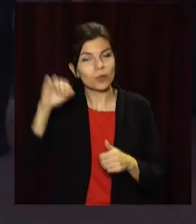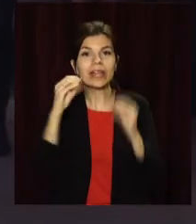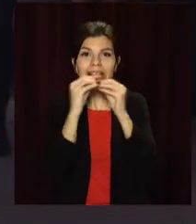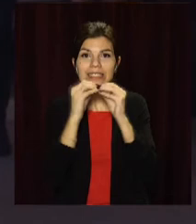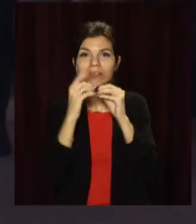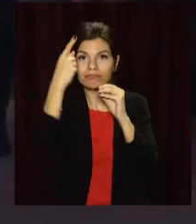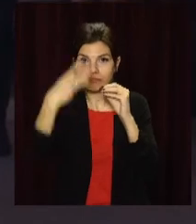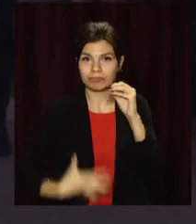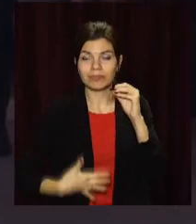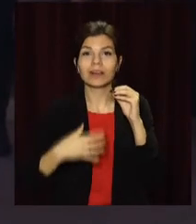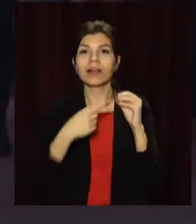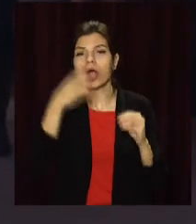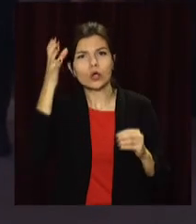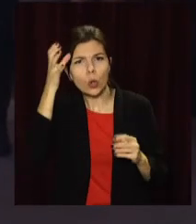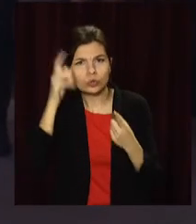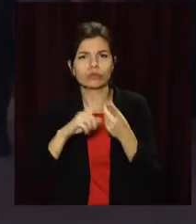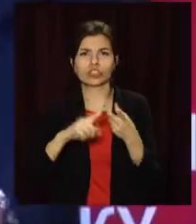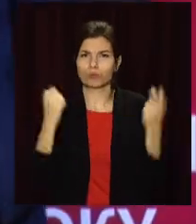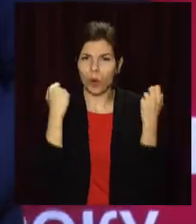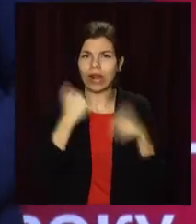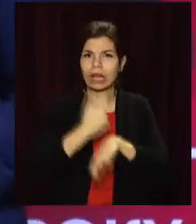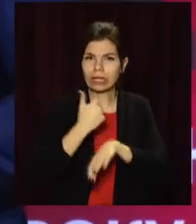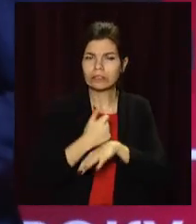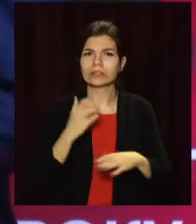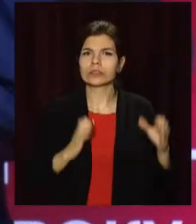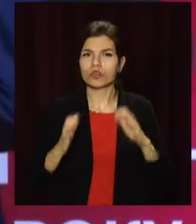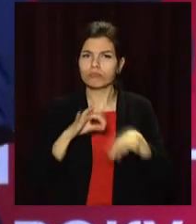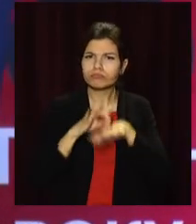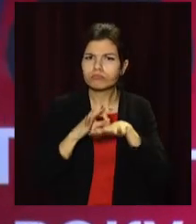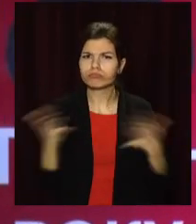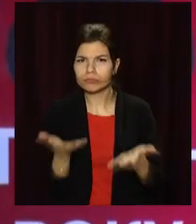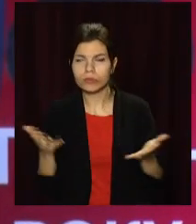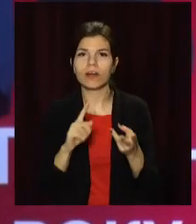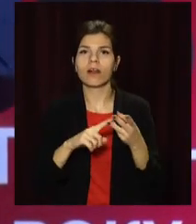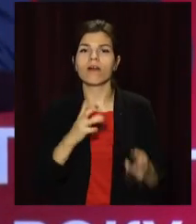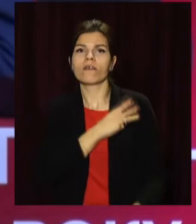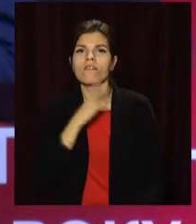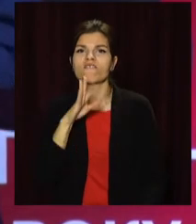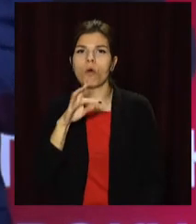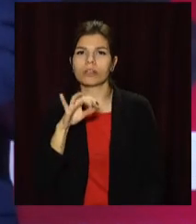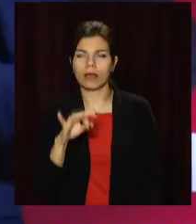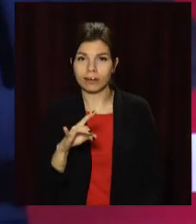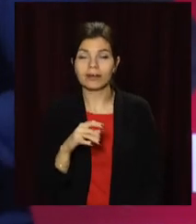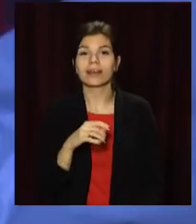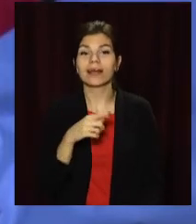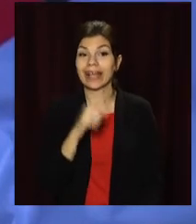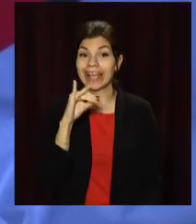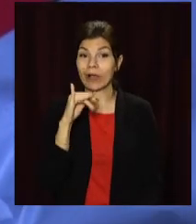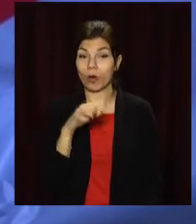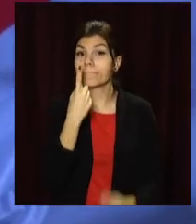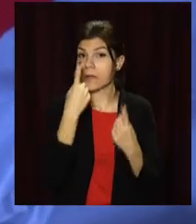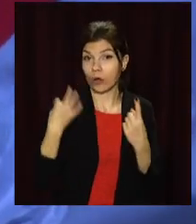розумник, спортсмен, лідер студентського самоврядування, волонтер року та метець. Ігор – студент першого курсу фізико-технічного